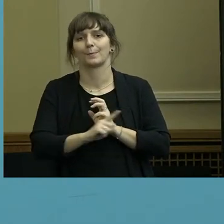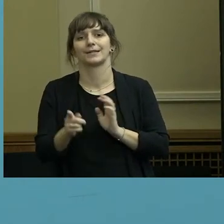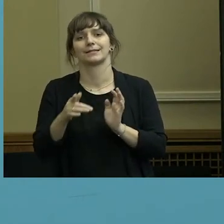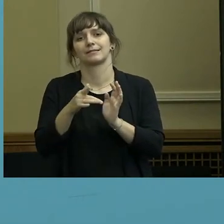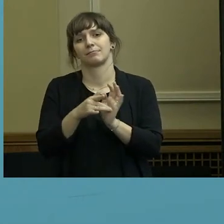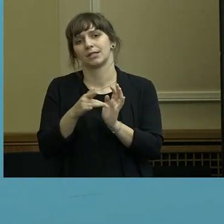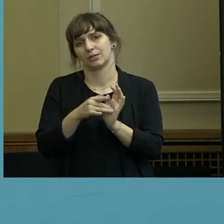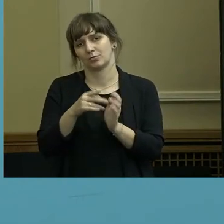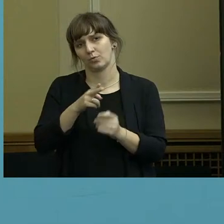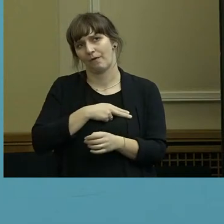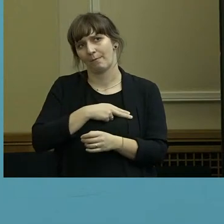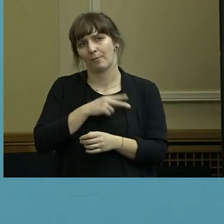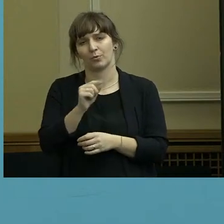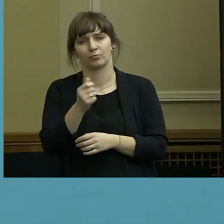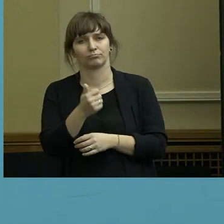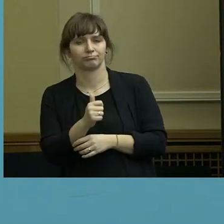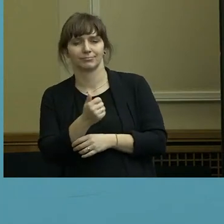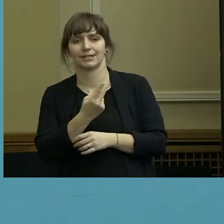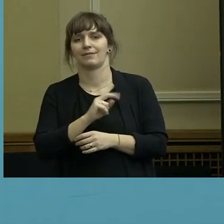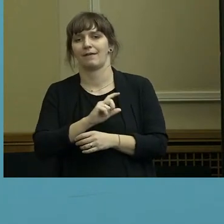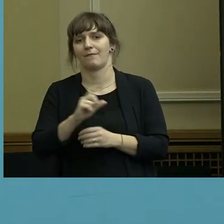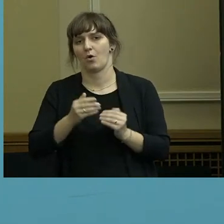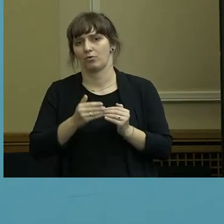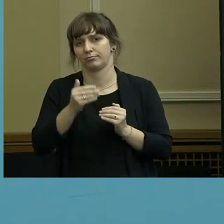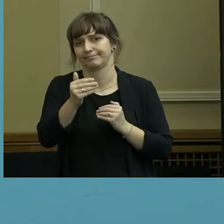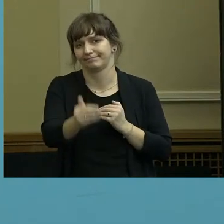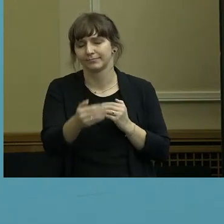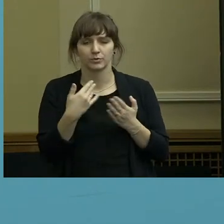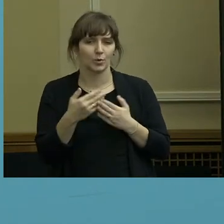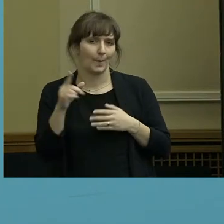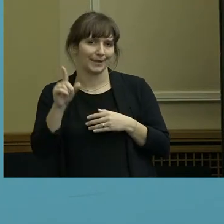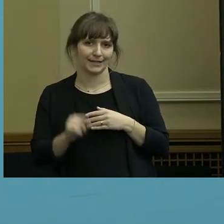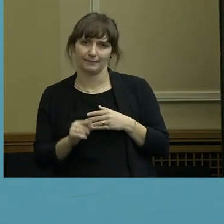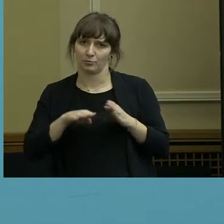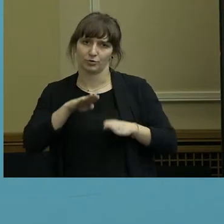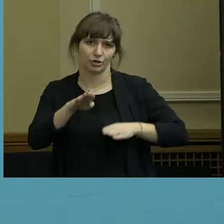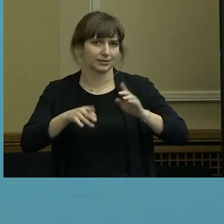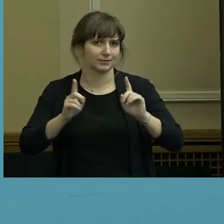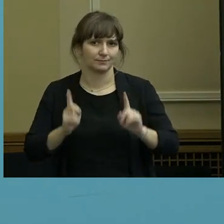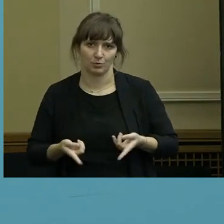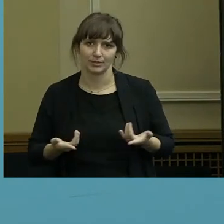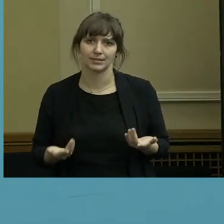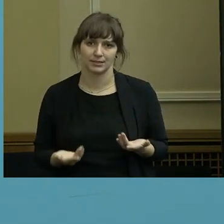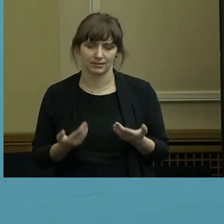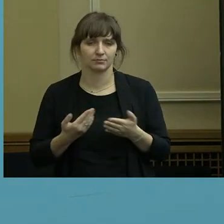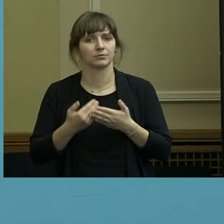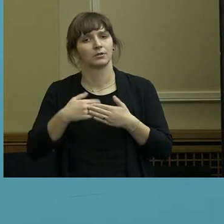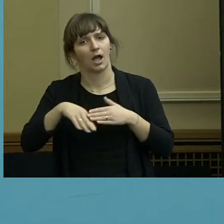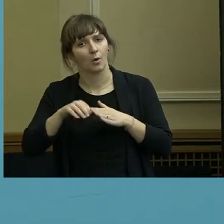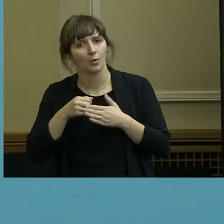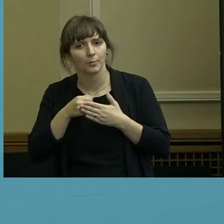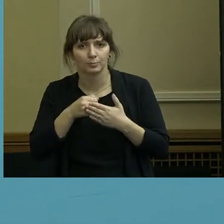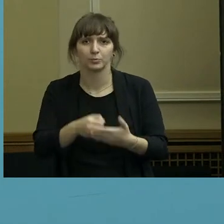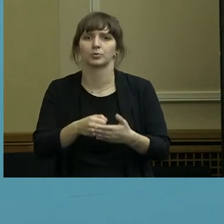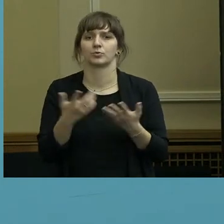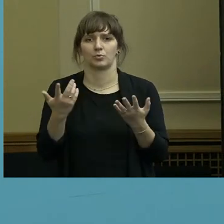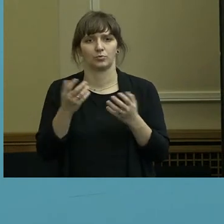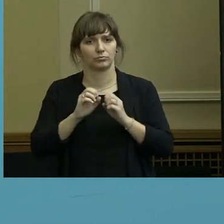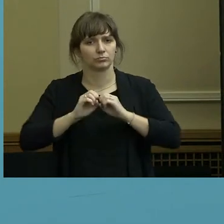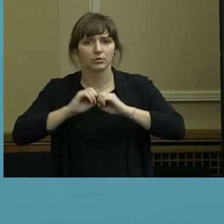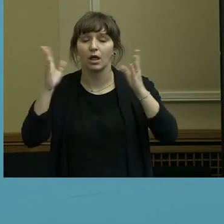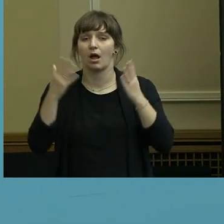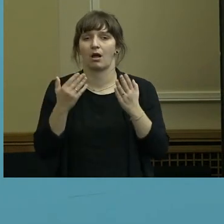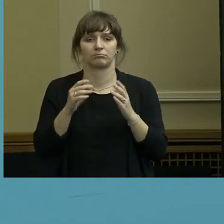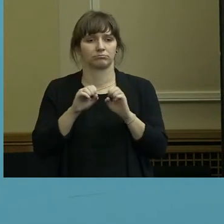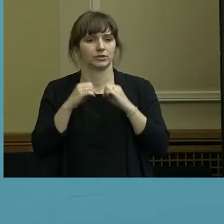14-tägig. Das ist das Minimum, was man machen muss. Damit wird auch immer unterstrichen, dass man natürlich, wenn es eine neue Lage gibt, mal